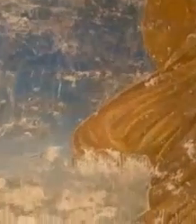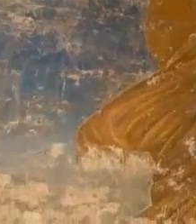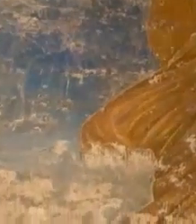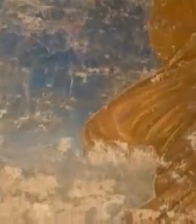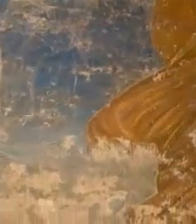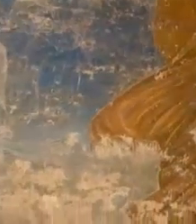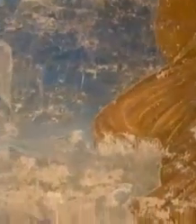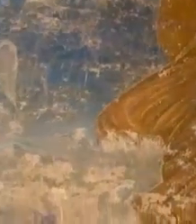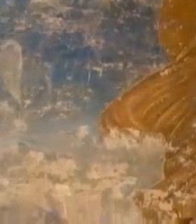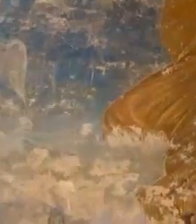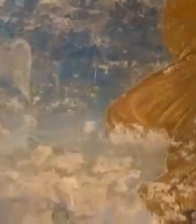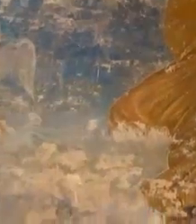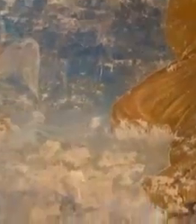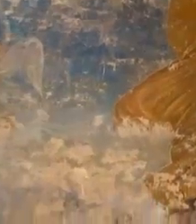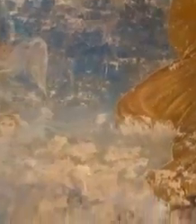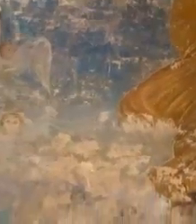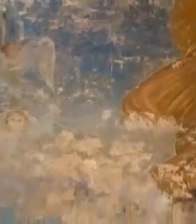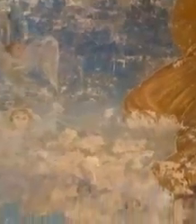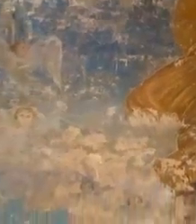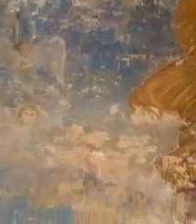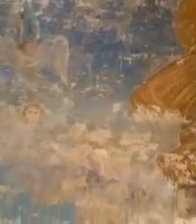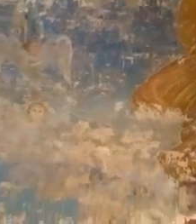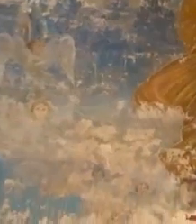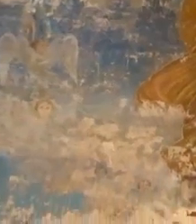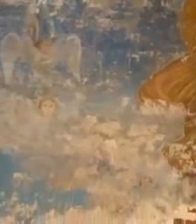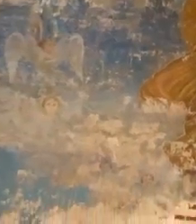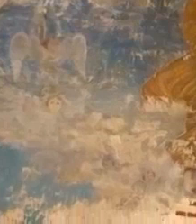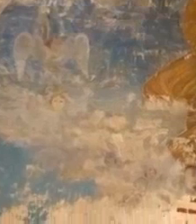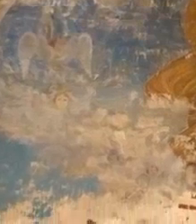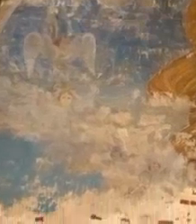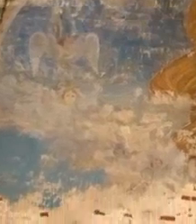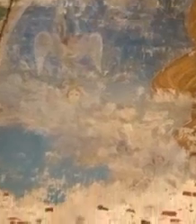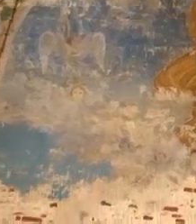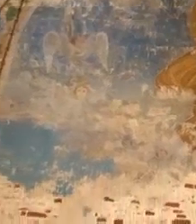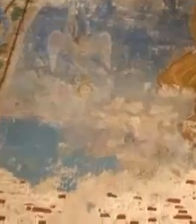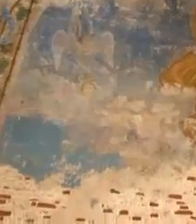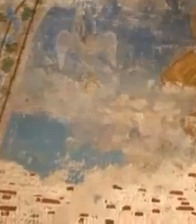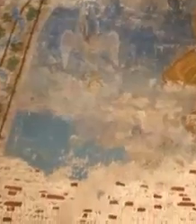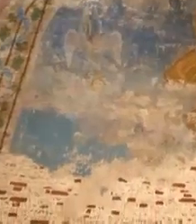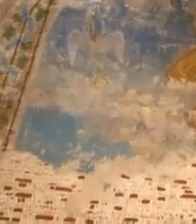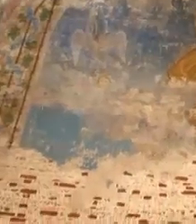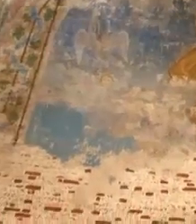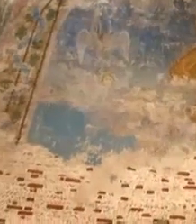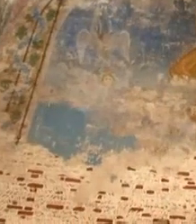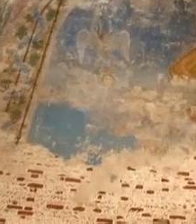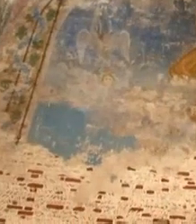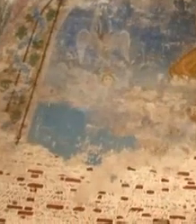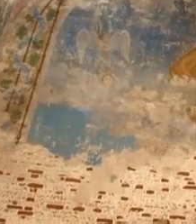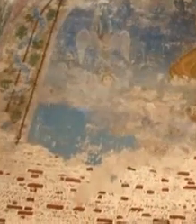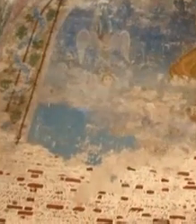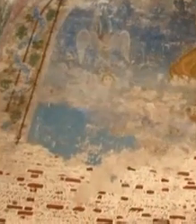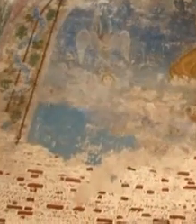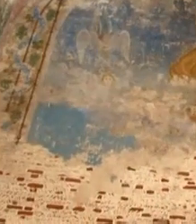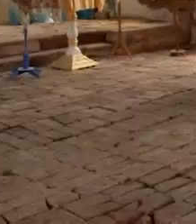Валентину Валентину Раису Нину Нину Лидию Галину Галину Ирину Любовь Алексея Вячеслава Максима Юлию Татьяну Татьяну